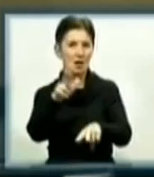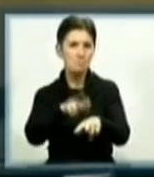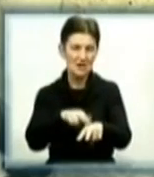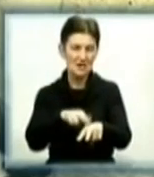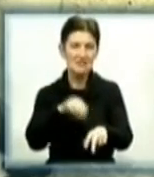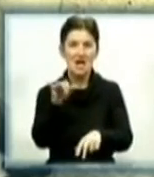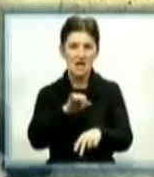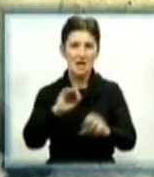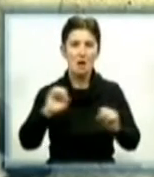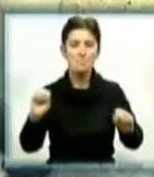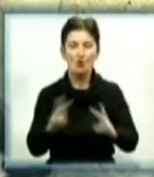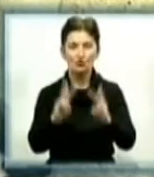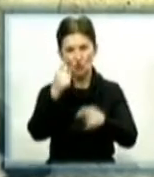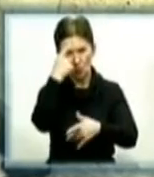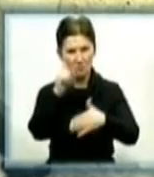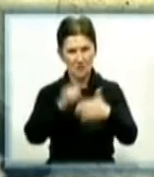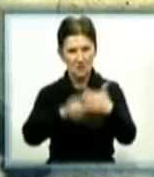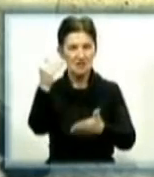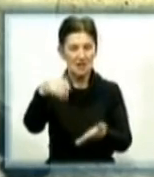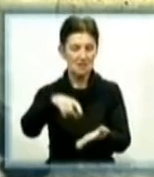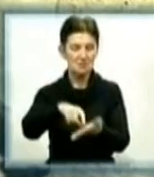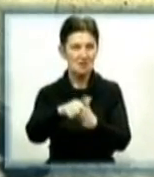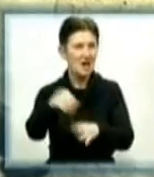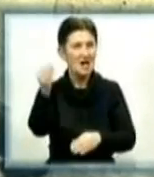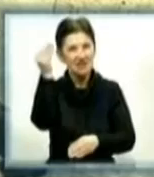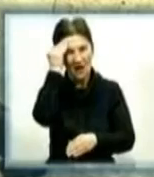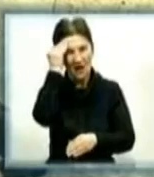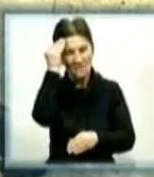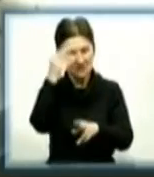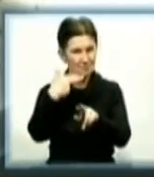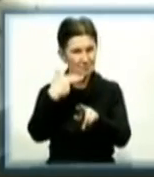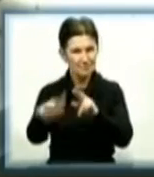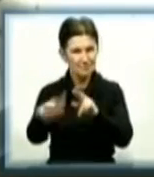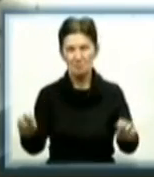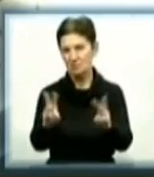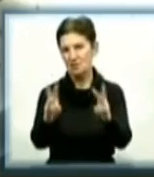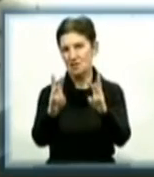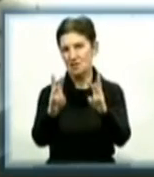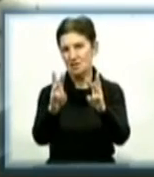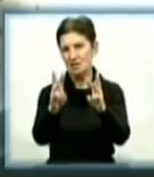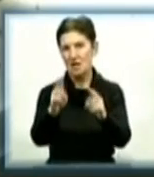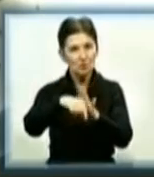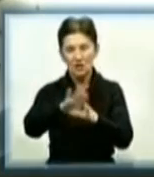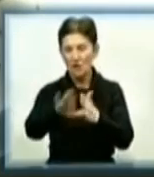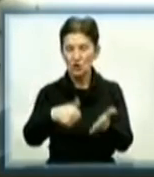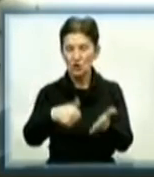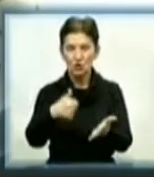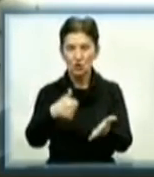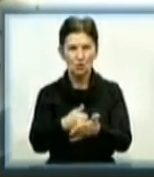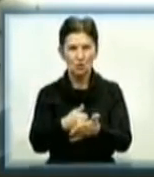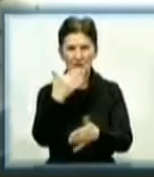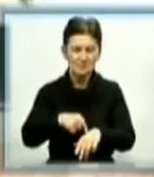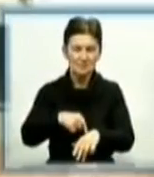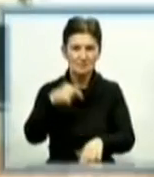У телекомпанії впевнені, їх приміщення підпалили навмисно. У вікні помітили отвір, а всередині, кажуть, і досі відчувається